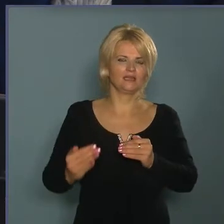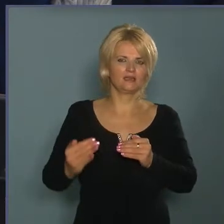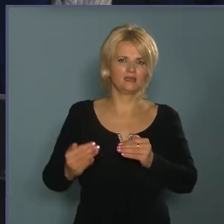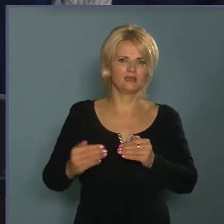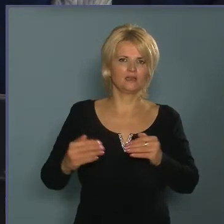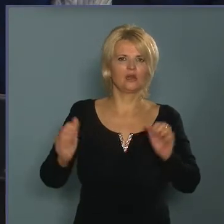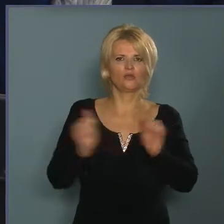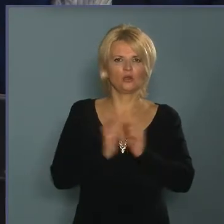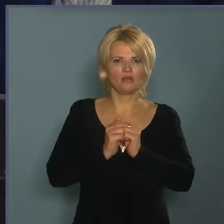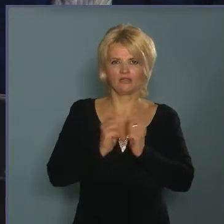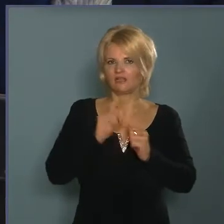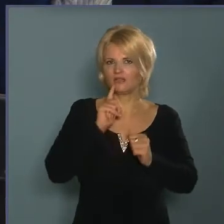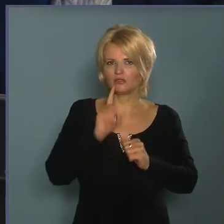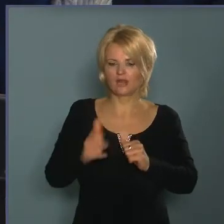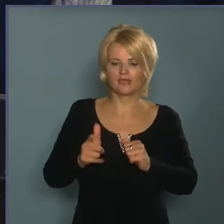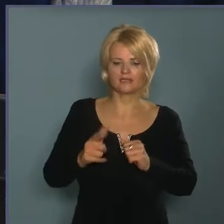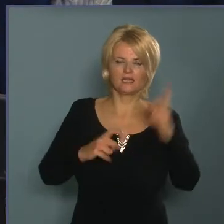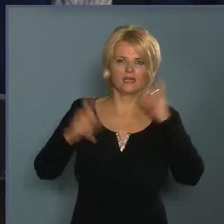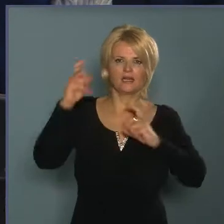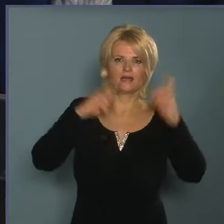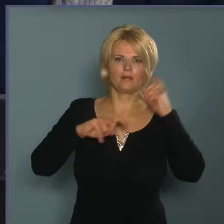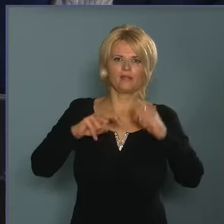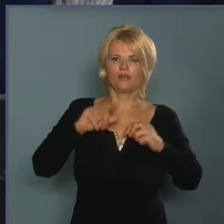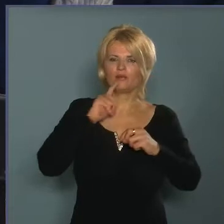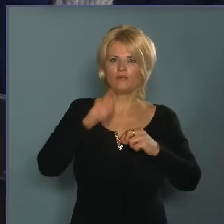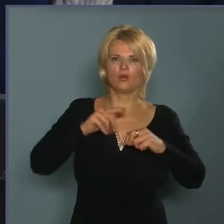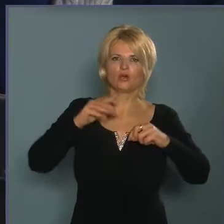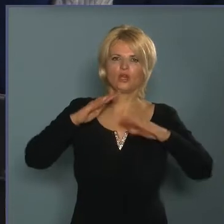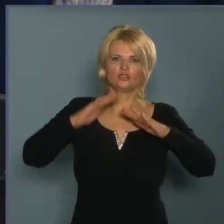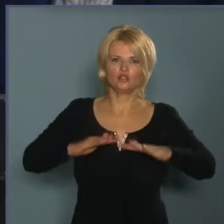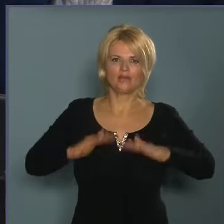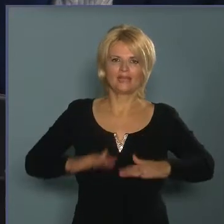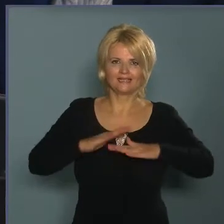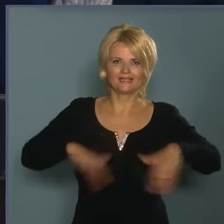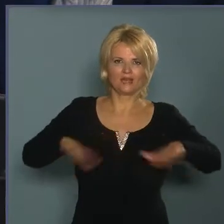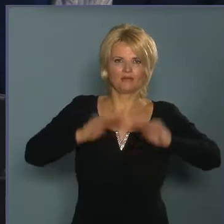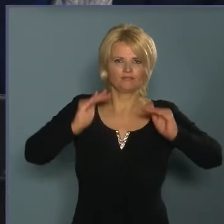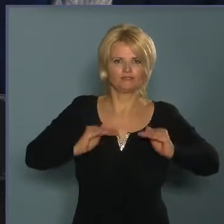tömörítésre is sor kerül. Reméljük, hogy oly mértékben fog süllyedni, ülepedni a terület, hogy